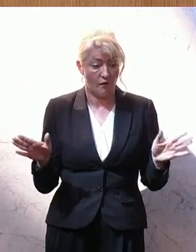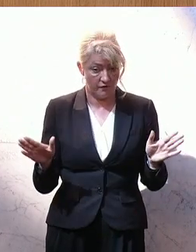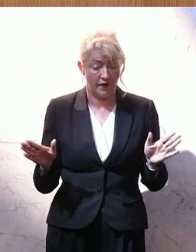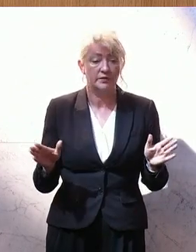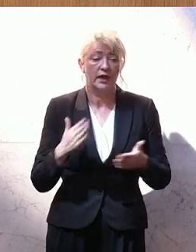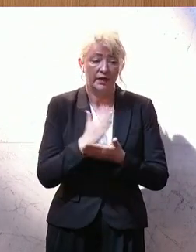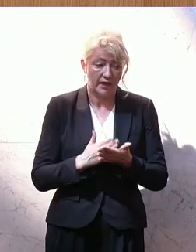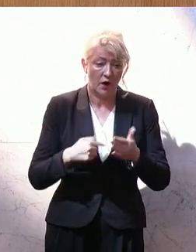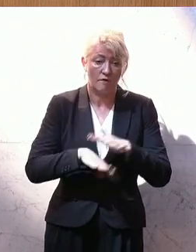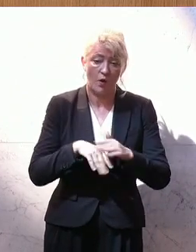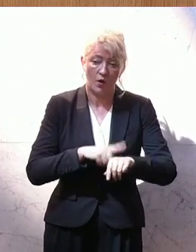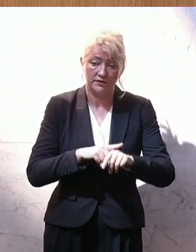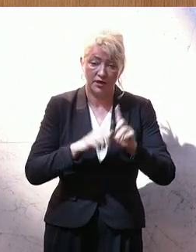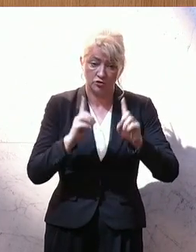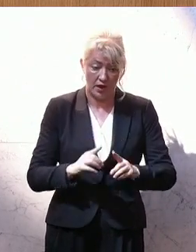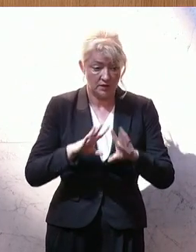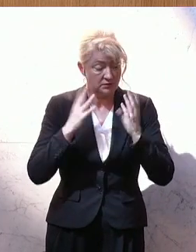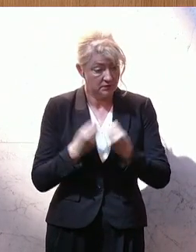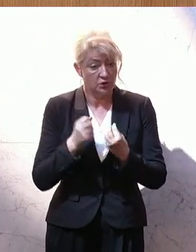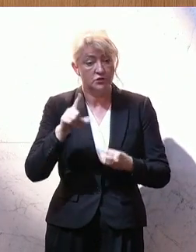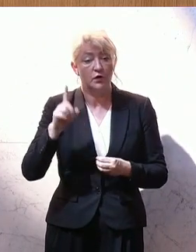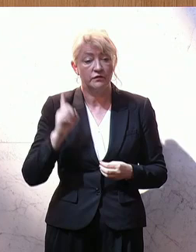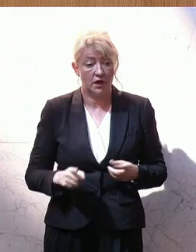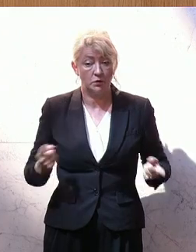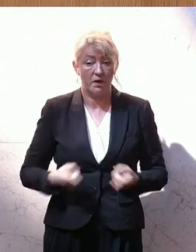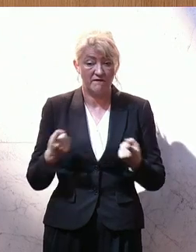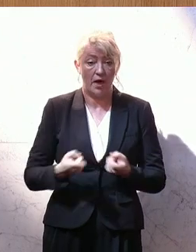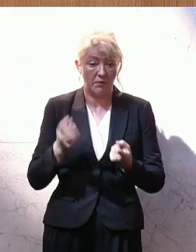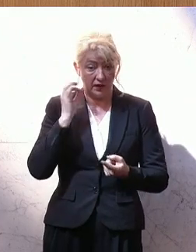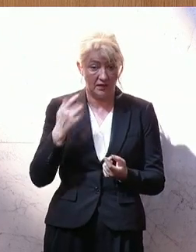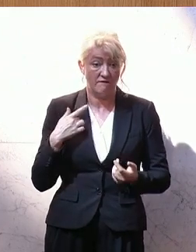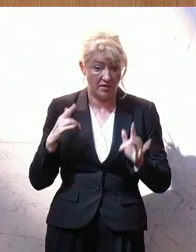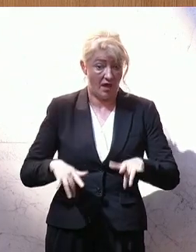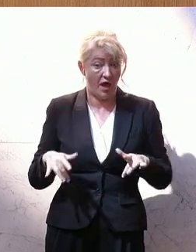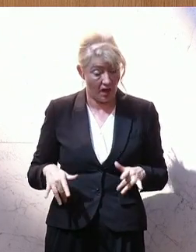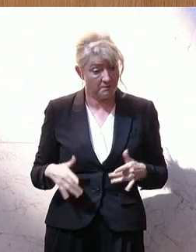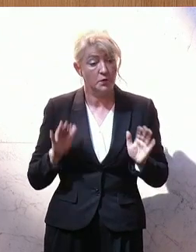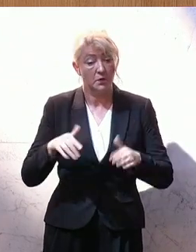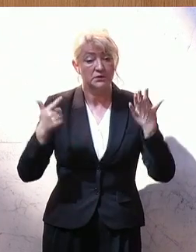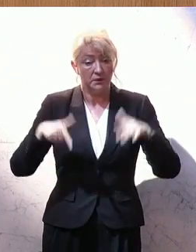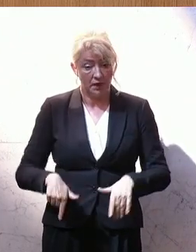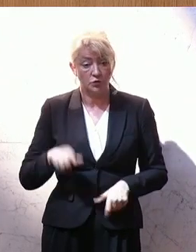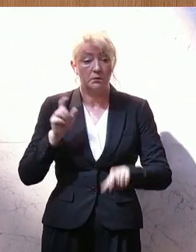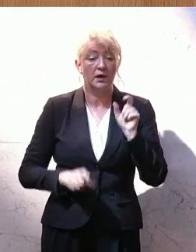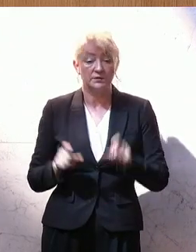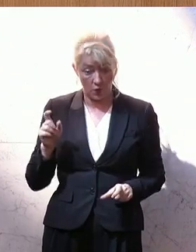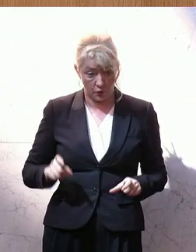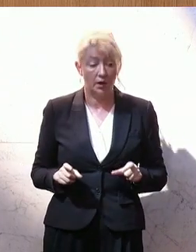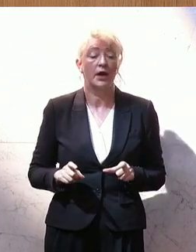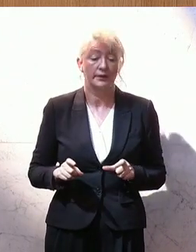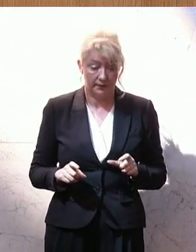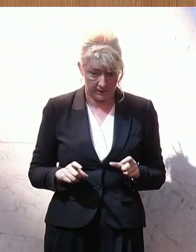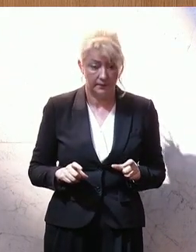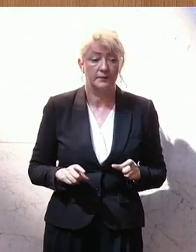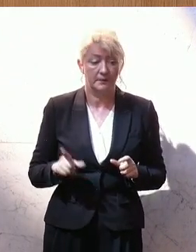Teil- und Vollzeitstellen in Summe fast 12.000 Bewerberinnen und Bewerber. Über 7.000 Personen haben sich dazu